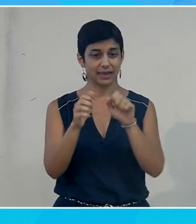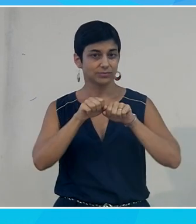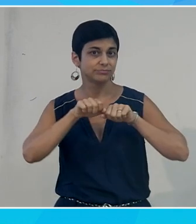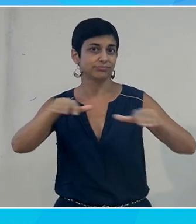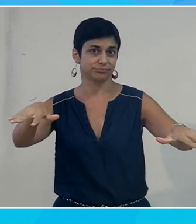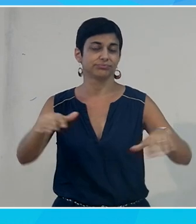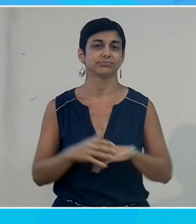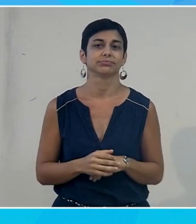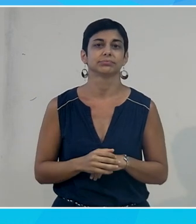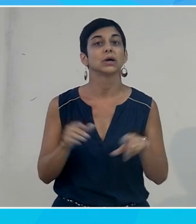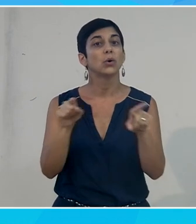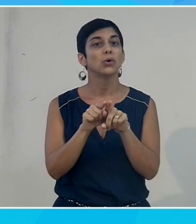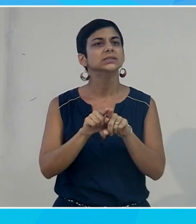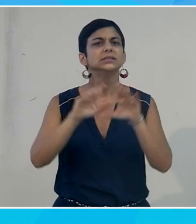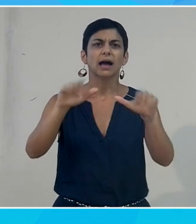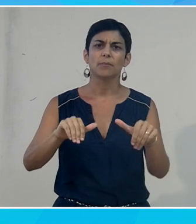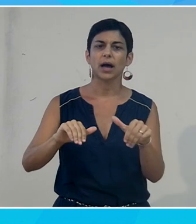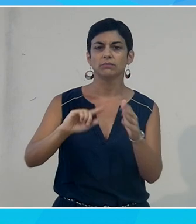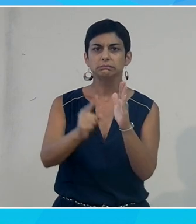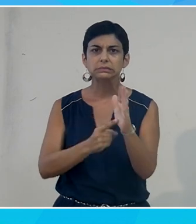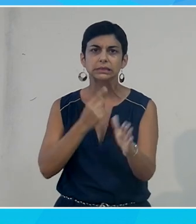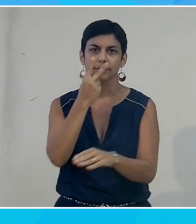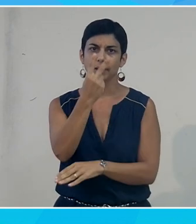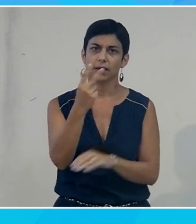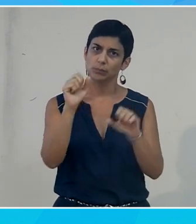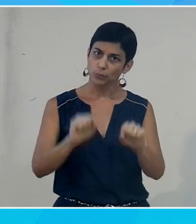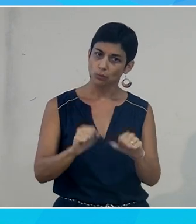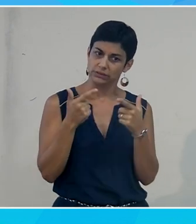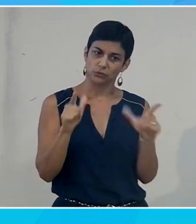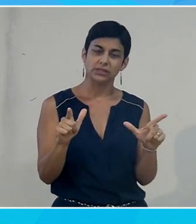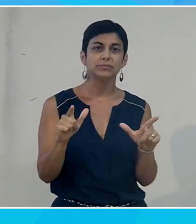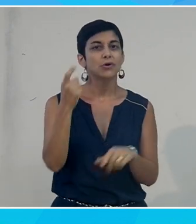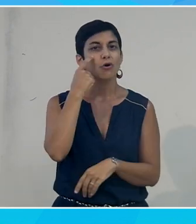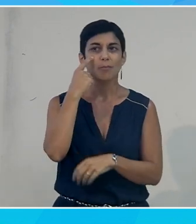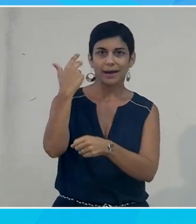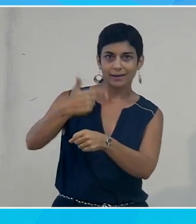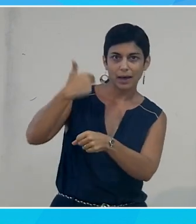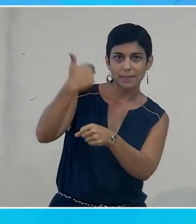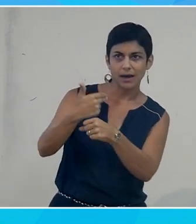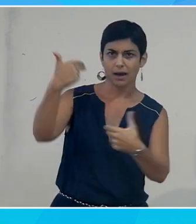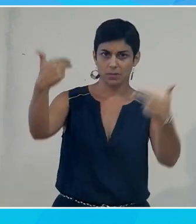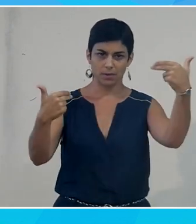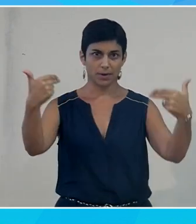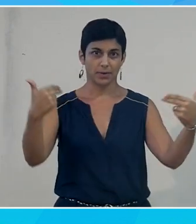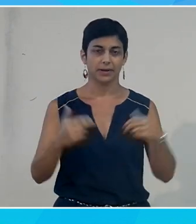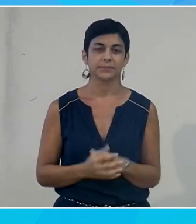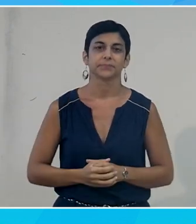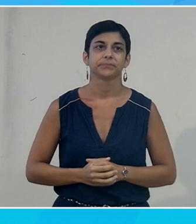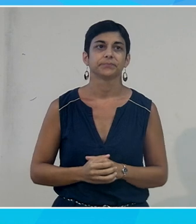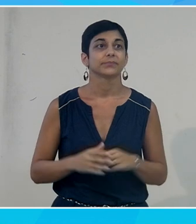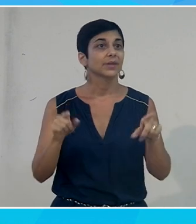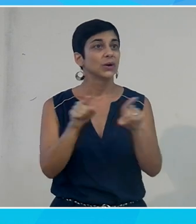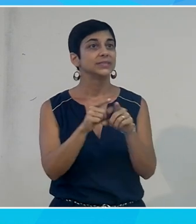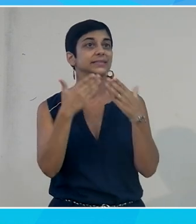en replay, comme on dit. Vous avez constaté des caméras, toute une installation à l'arrière. Je tiens